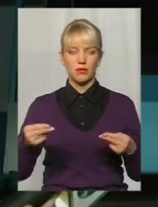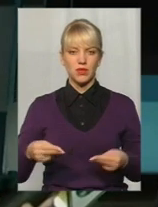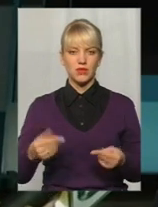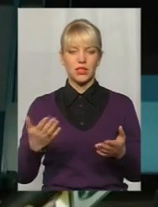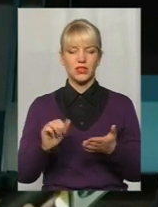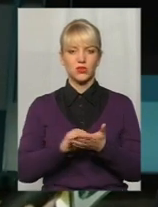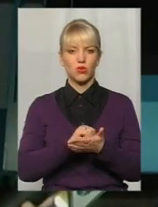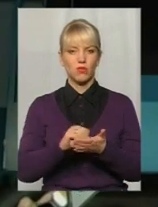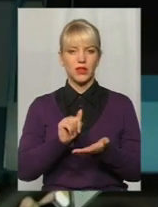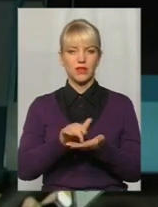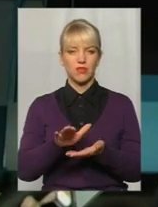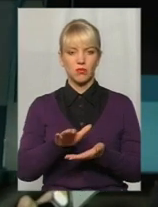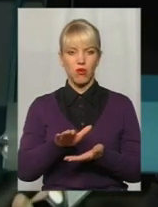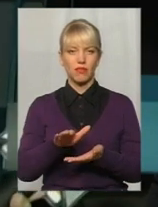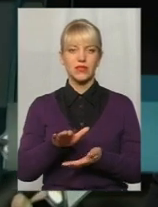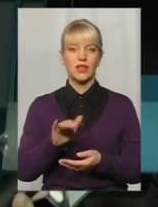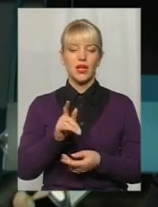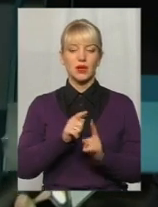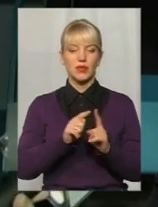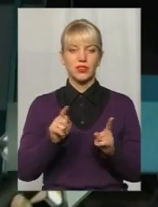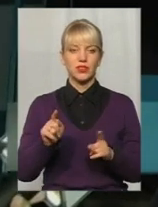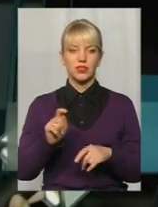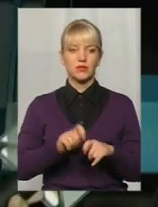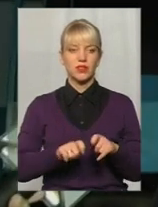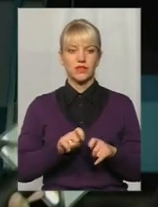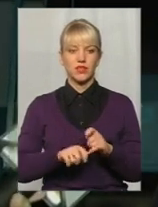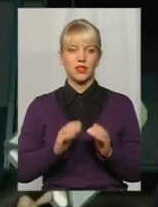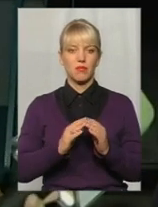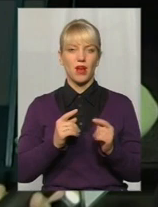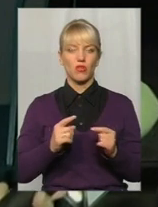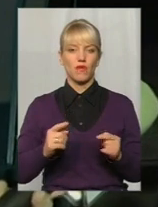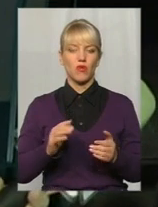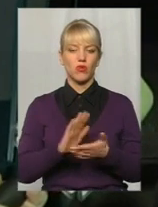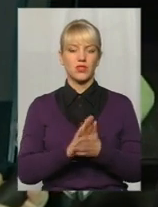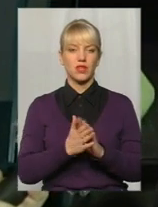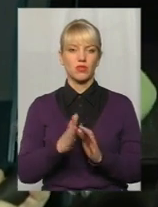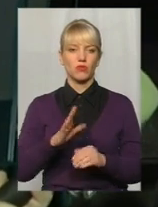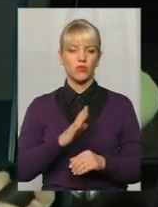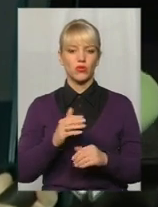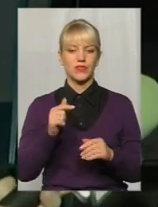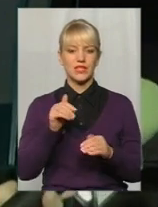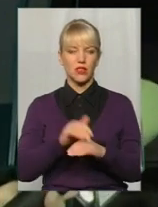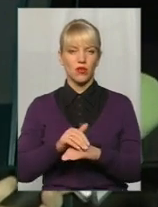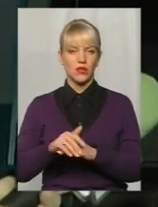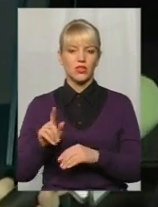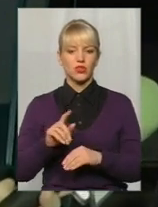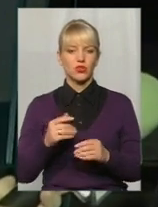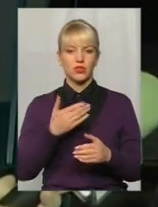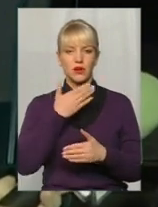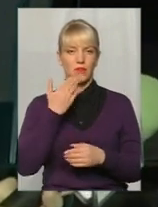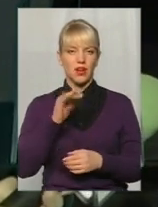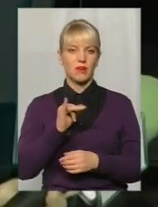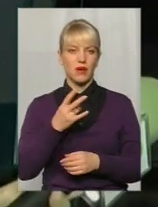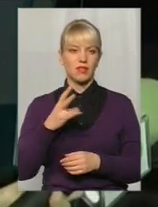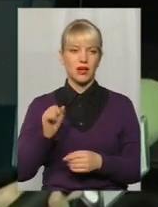документах відмовився. Під час перевірки майнового стану було встановлено, що в боржника немає майна, на яке можна звернути стягнення,